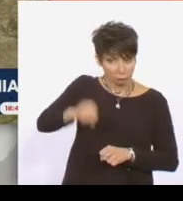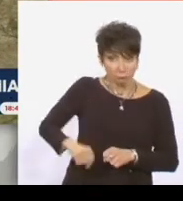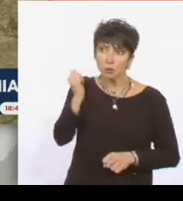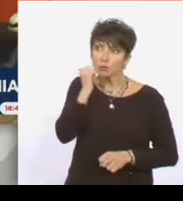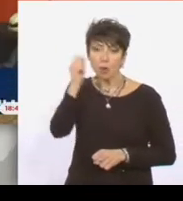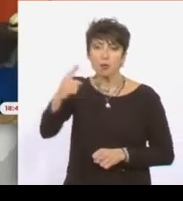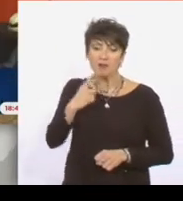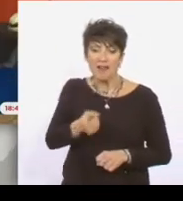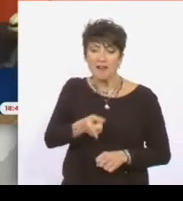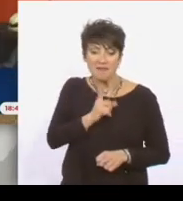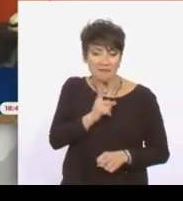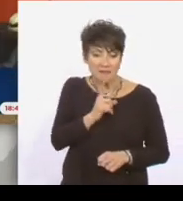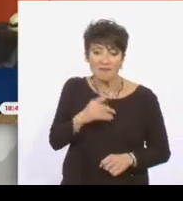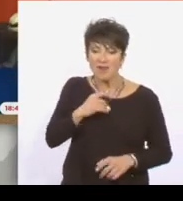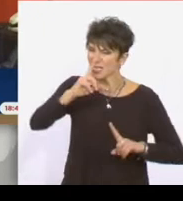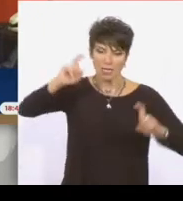αυτονομιστές.